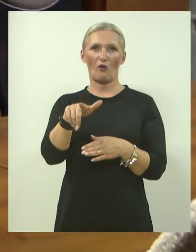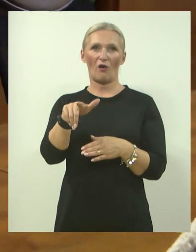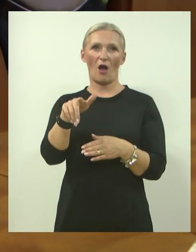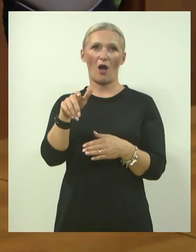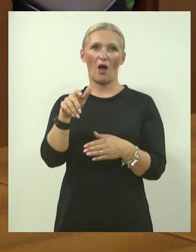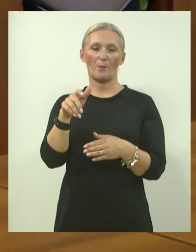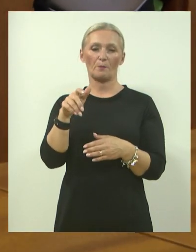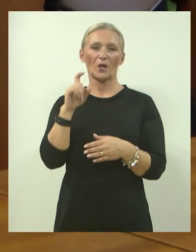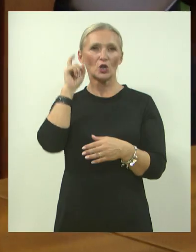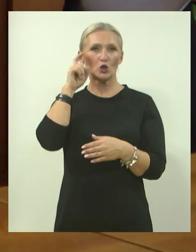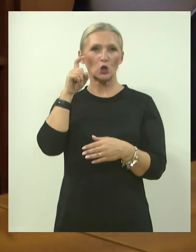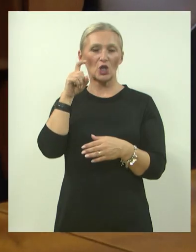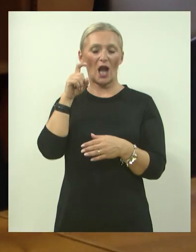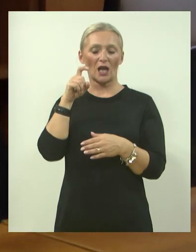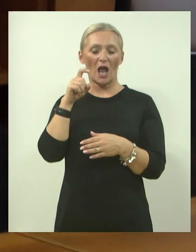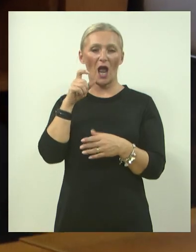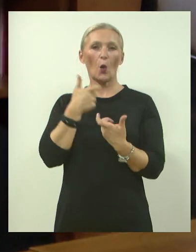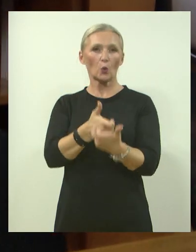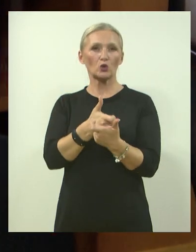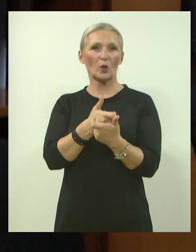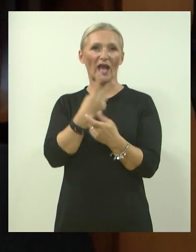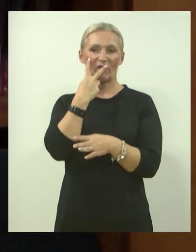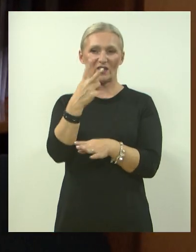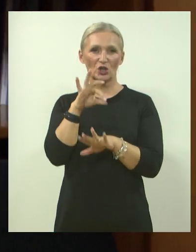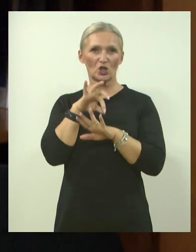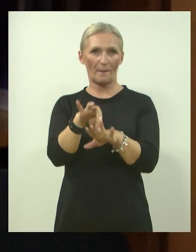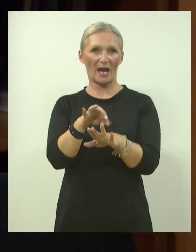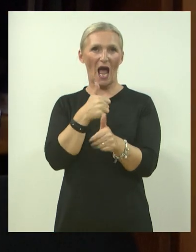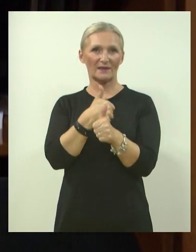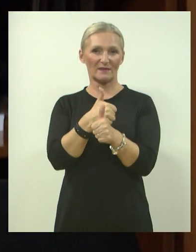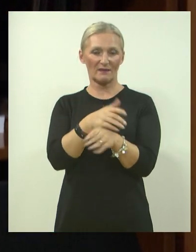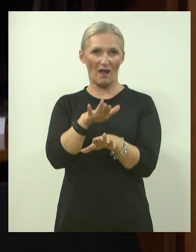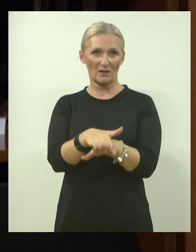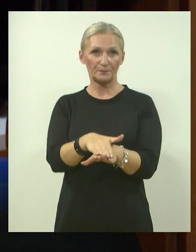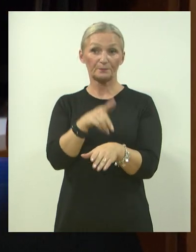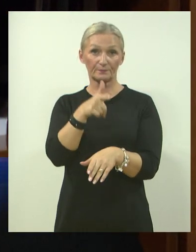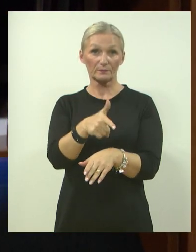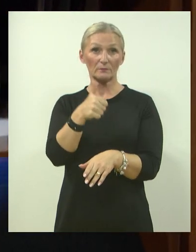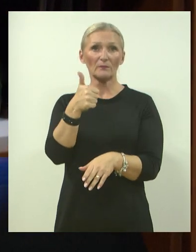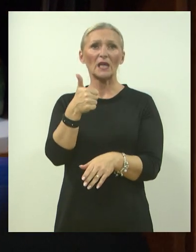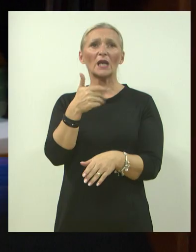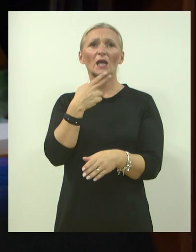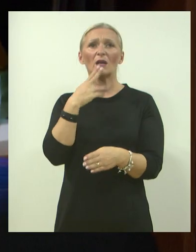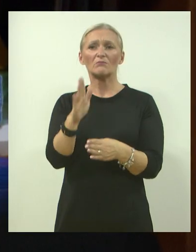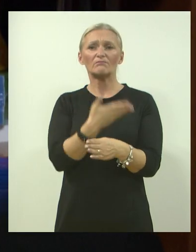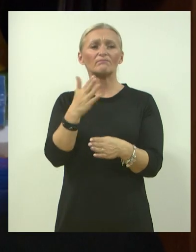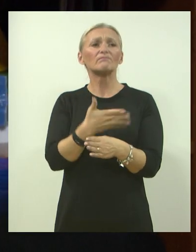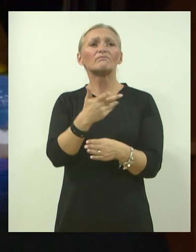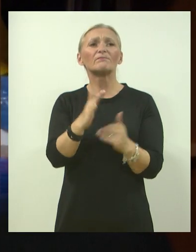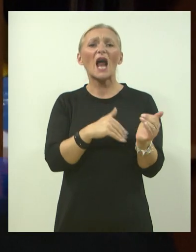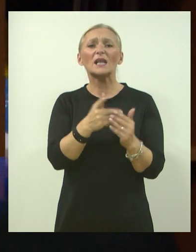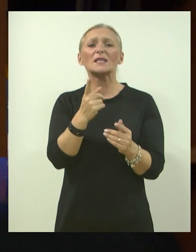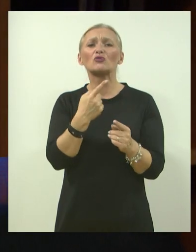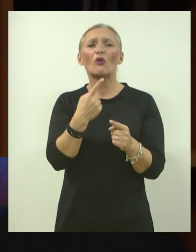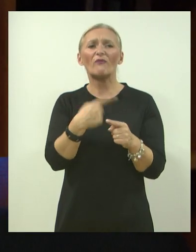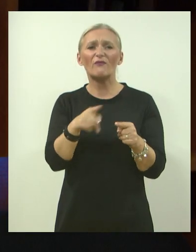naše socijalne usluge vidjeće pratnje i otklanjanje ovih nedostataka koje smo primijetili u praksi jer